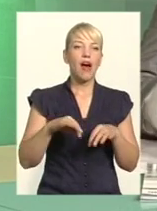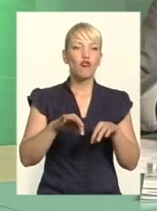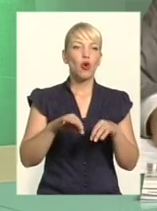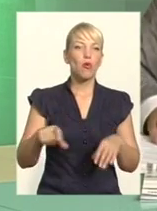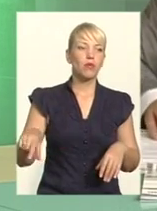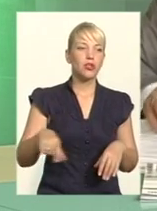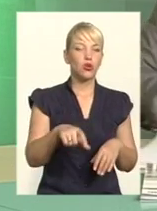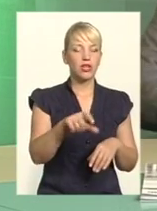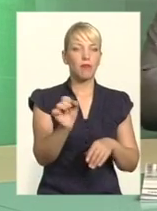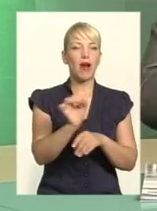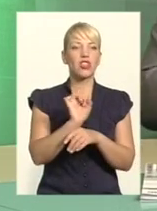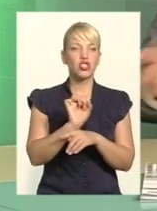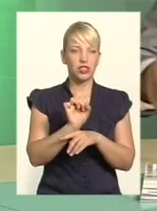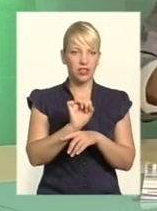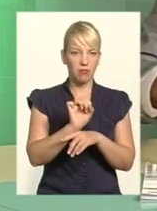механізмів.